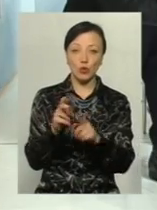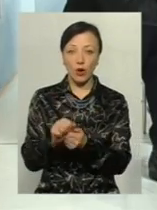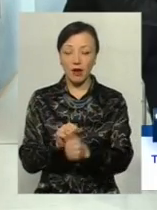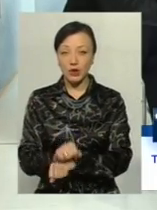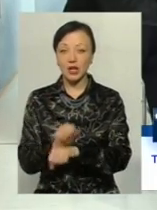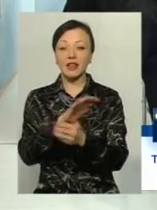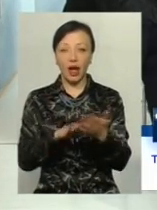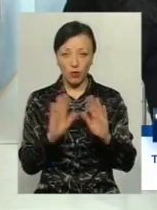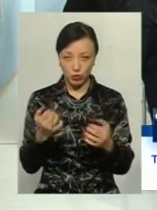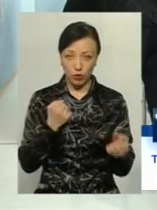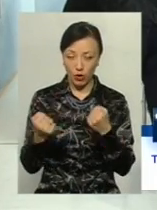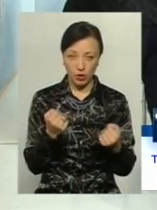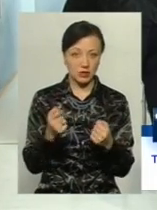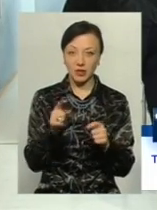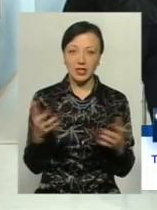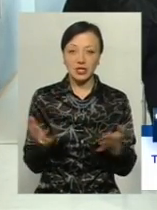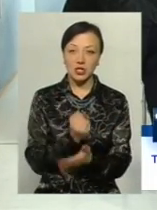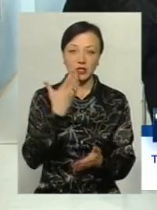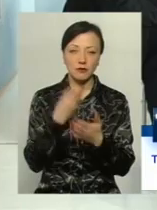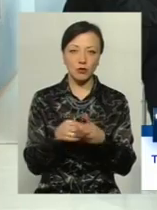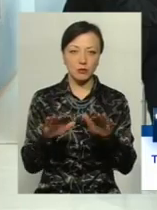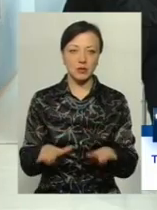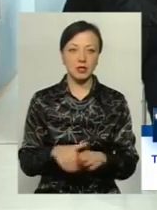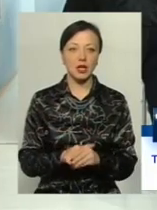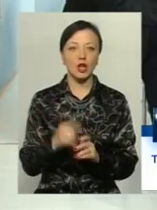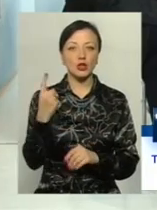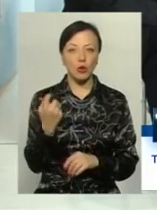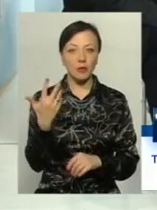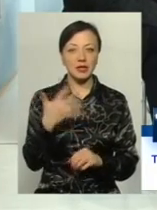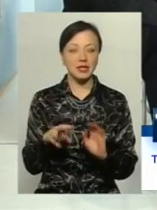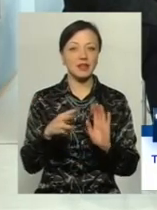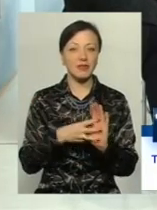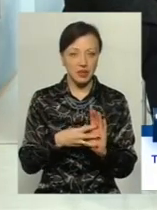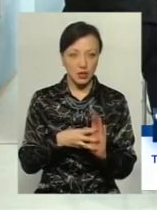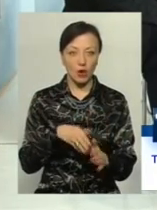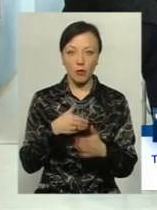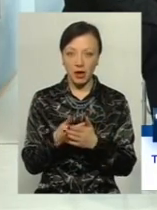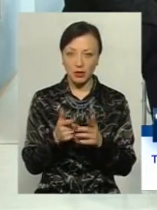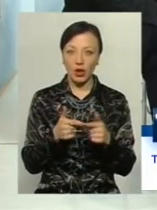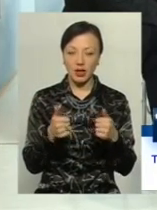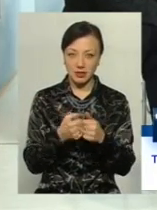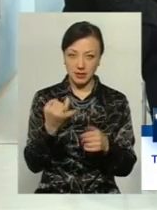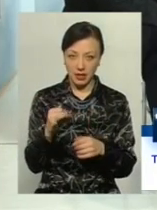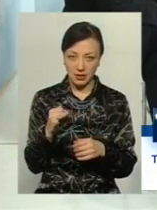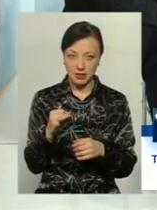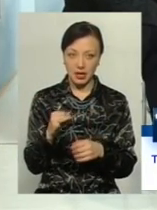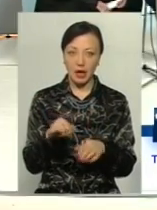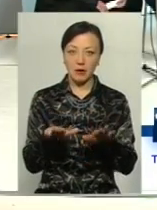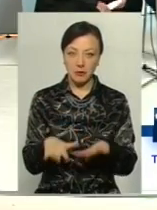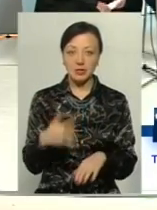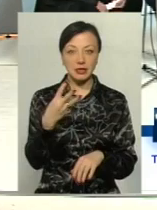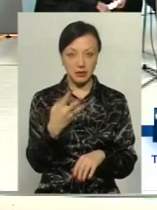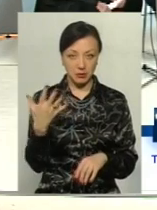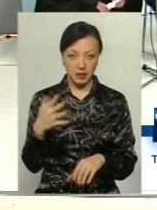далі боротися. Тому що вони не знайшли свого місця. 158 громадських організацій, місць 35.